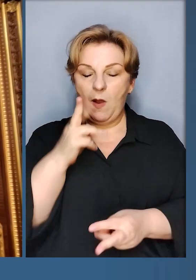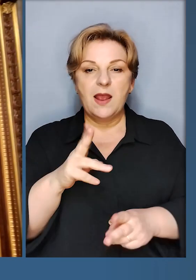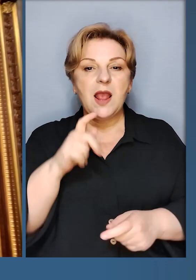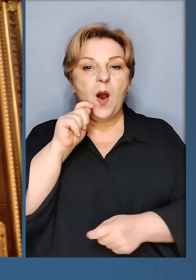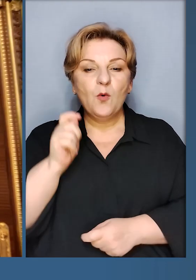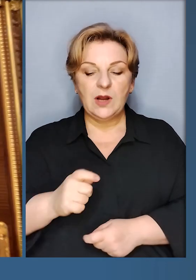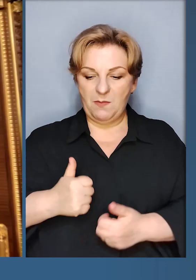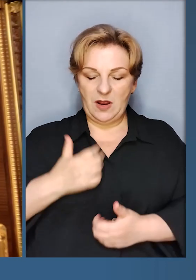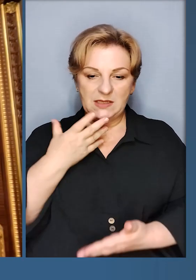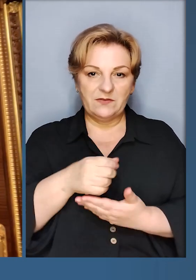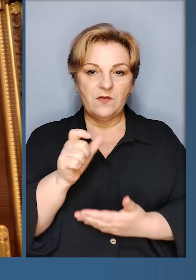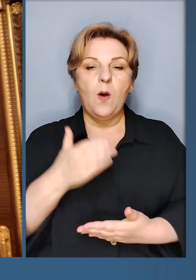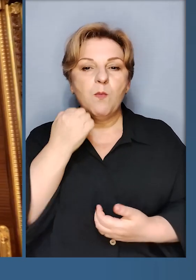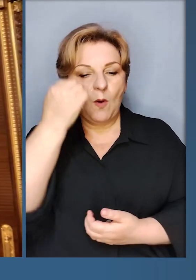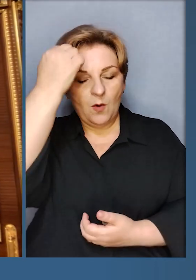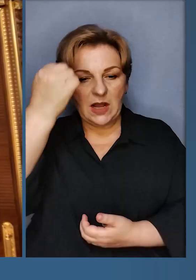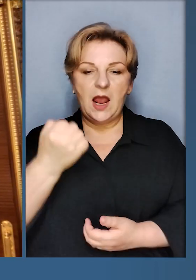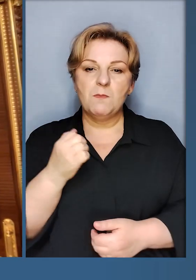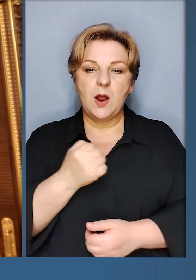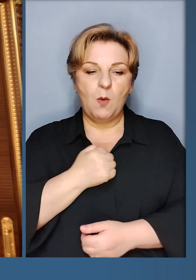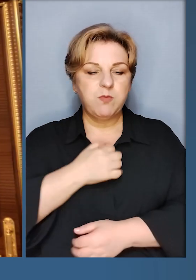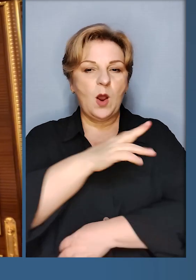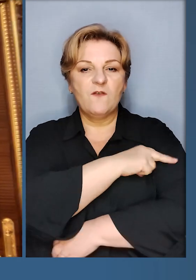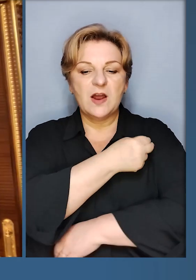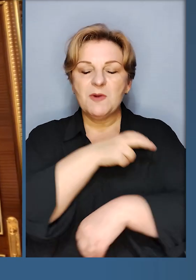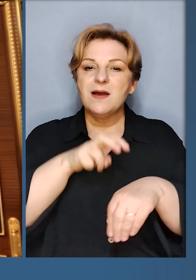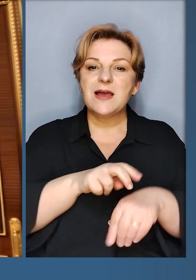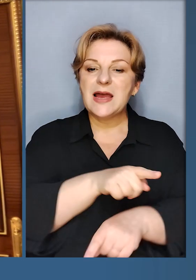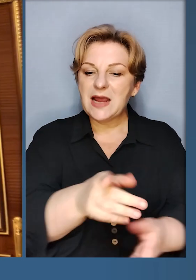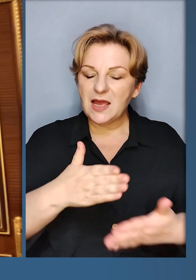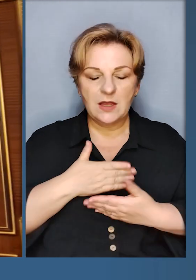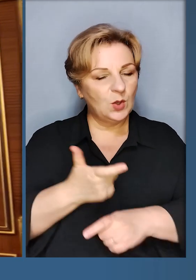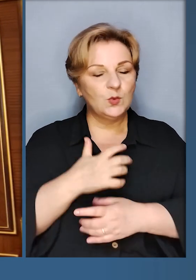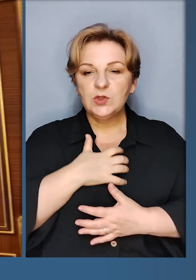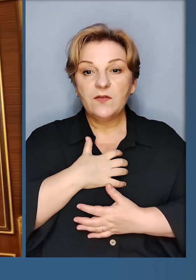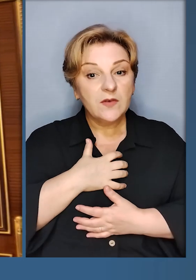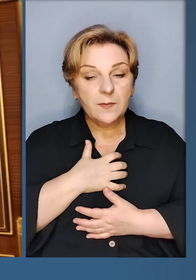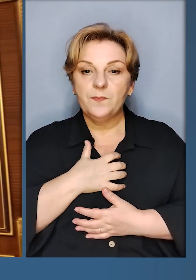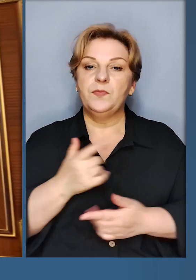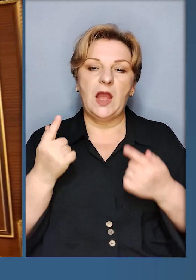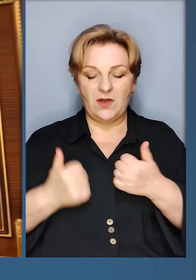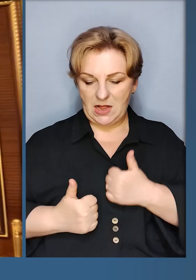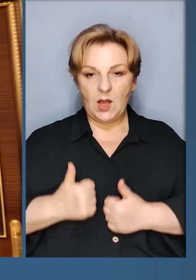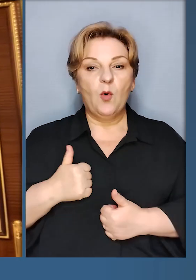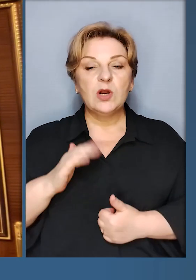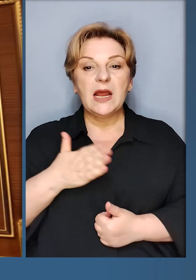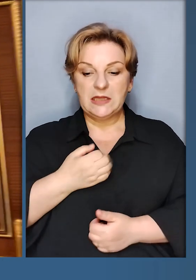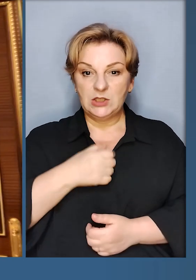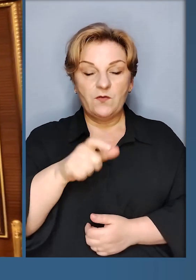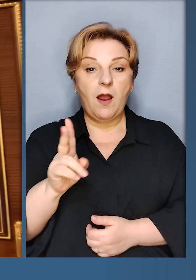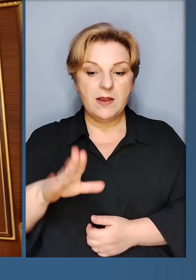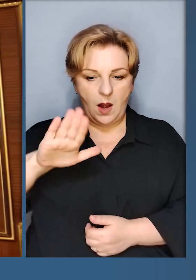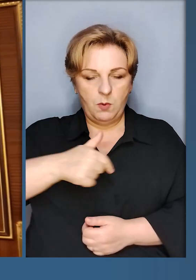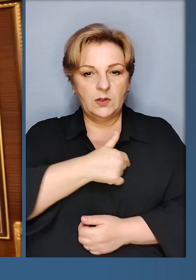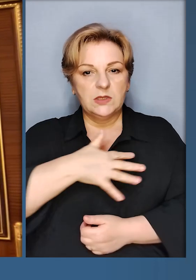Україна пишається своїми людьми. Подякував бойовим медикам, нашим лікарям. Дуже важливо. Велика гордість